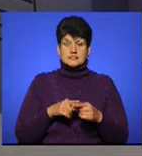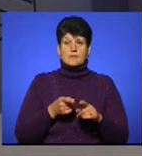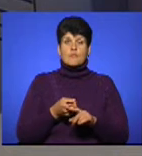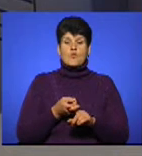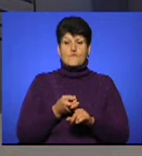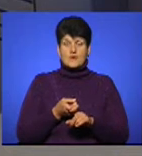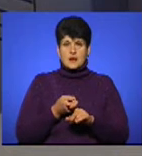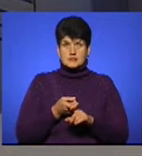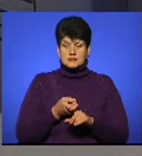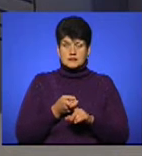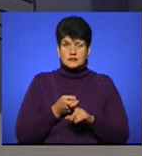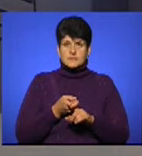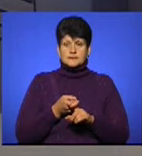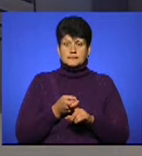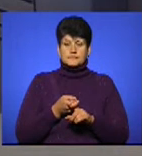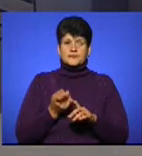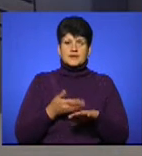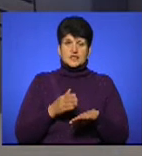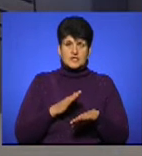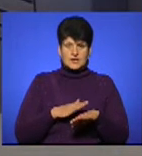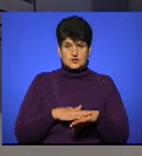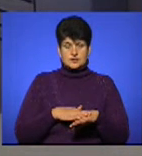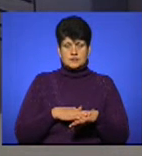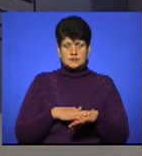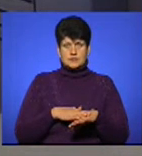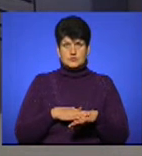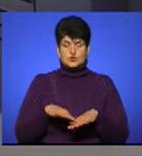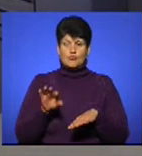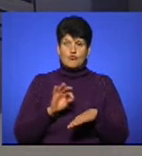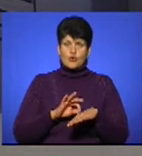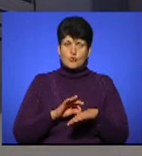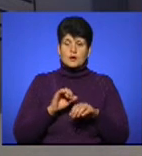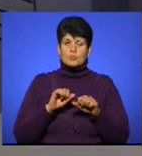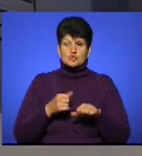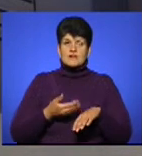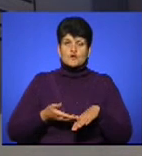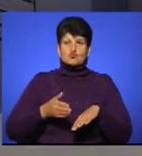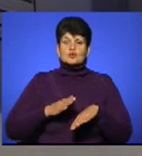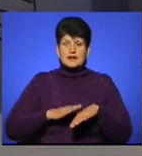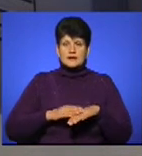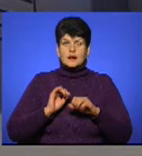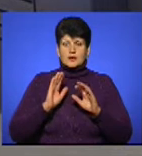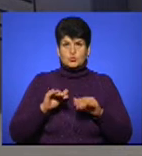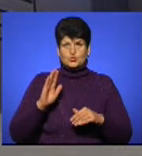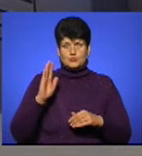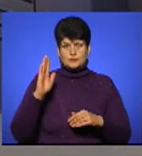як тяжкість перебігу, так і можливі ускладнення, які можуть бути.